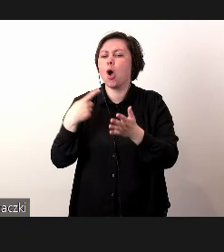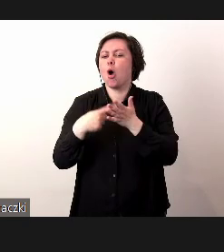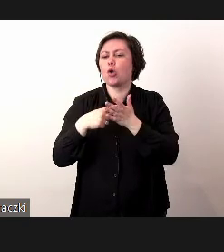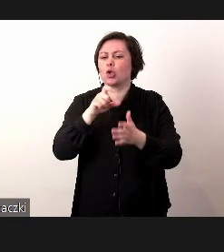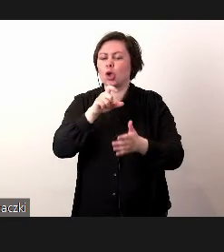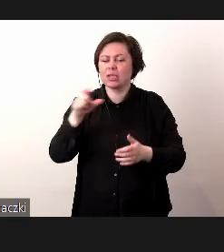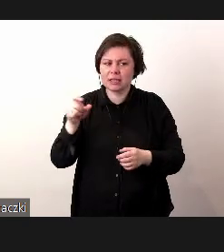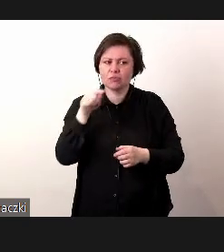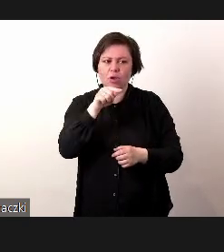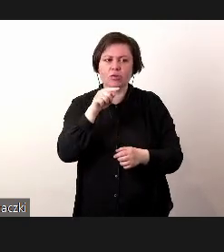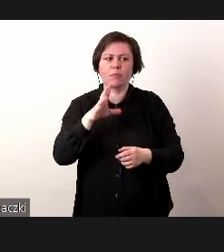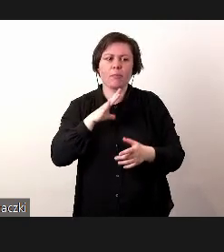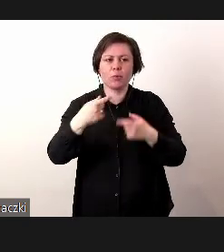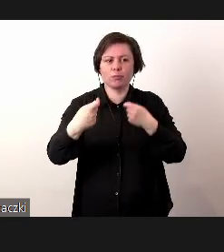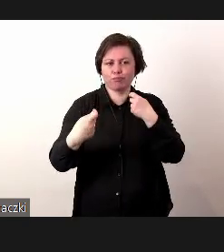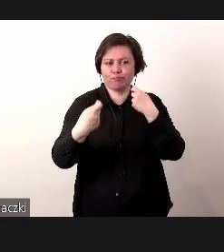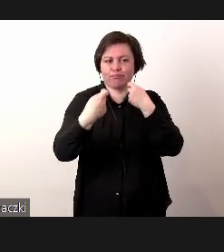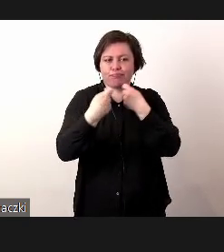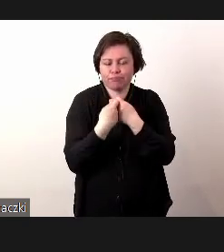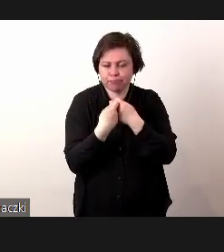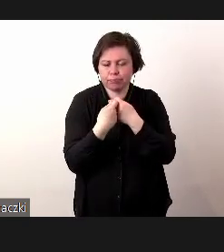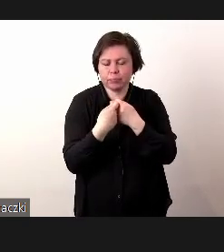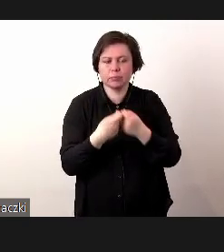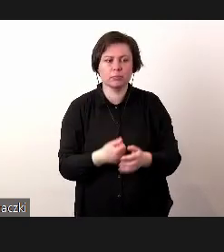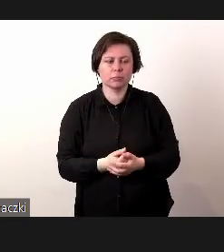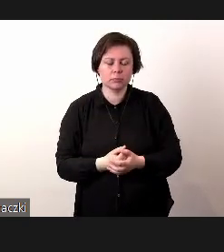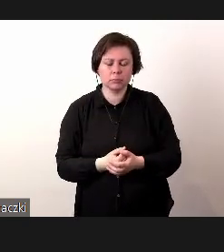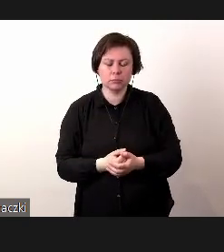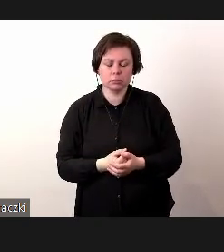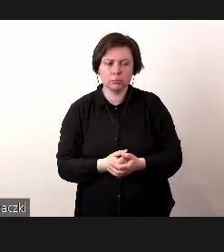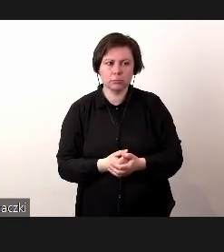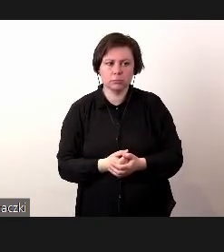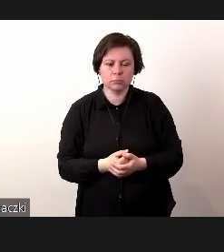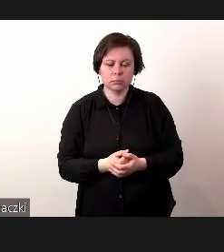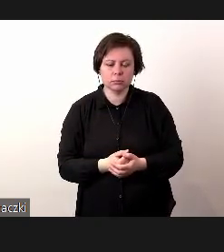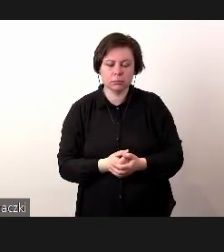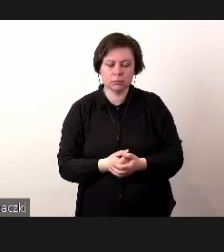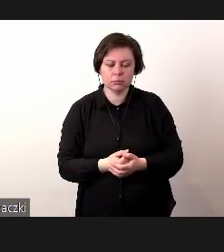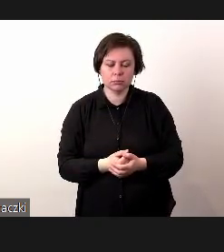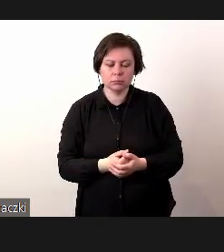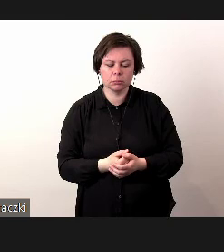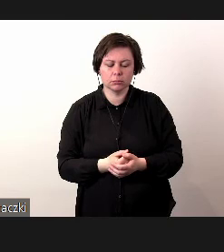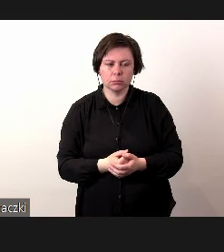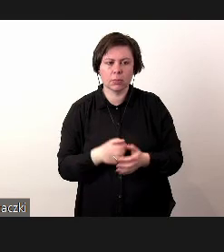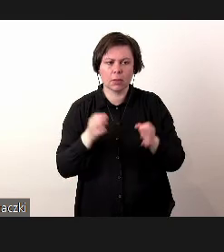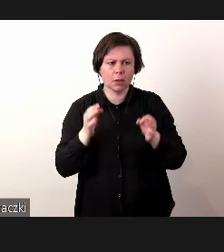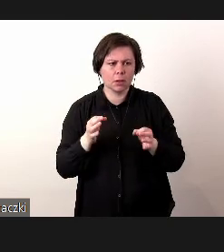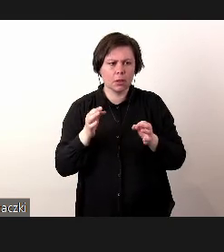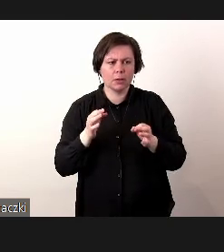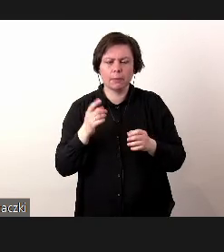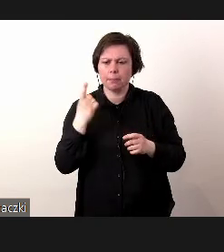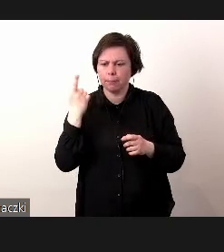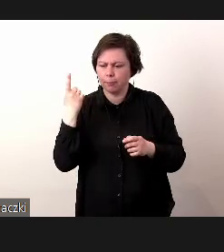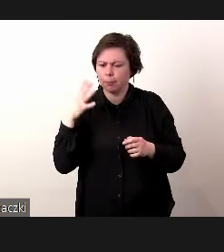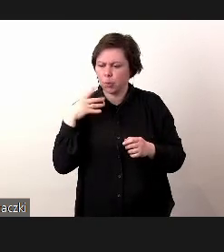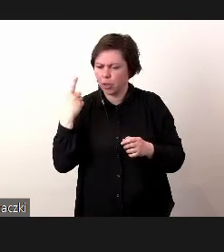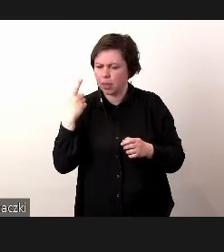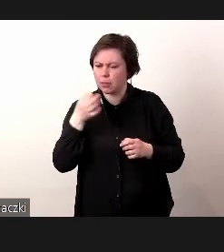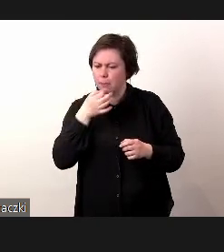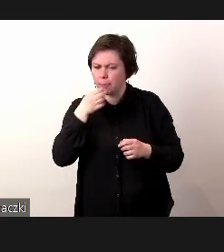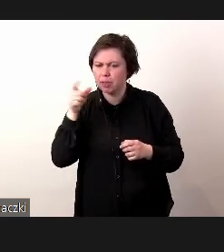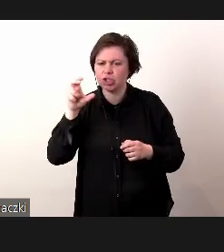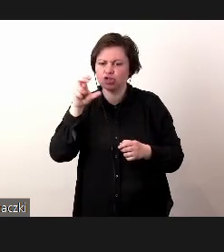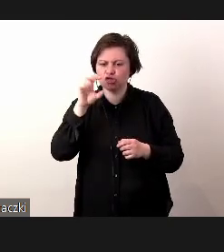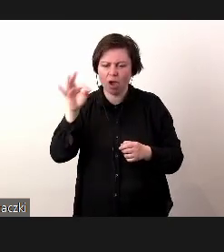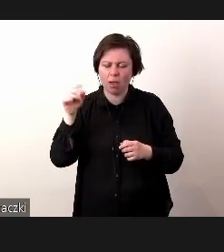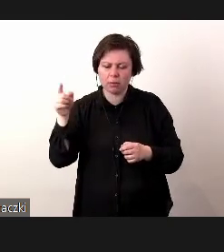czasie też mieliśmy w jakiś tam sposób styczność. Teraz padło jedno pytanie na czacie, na które ja